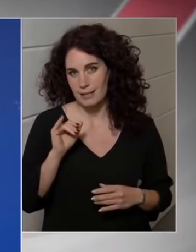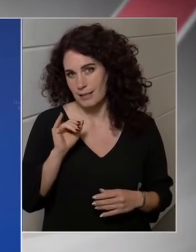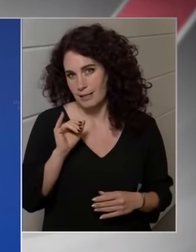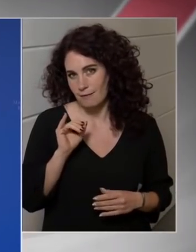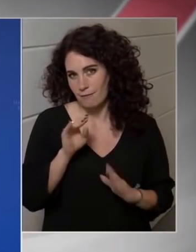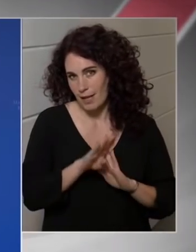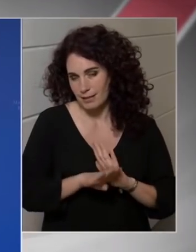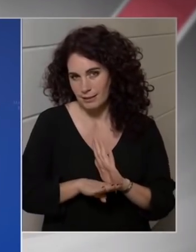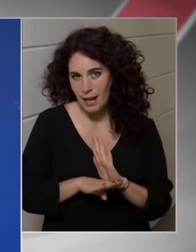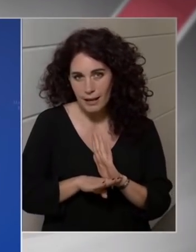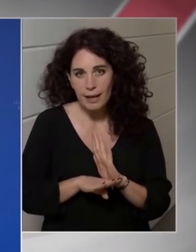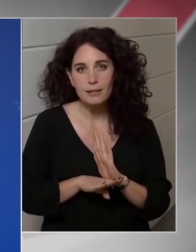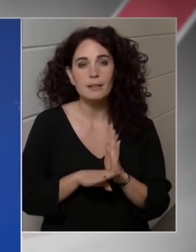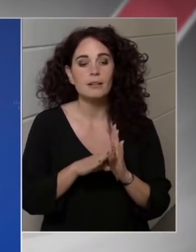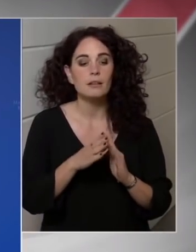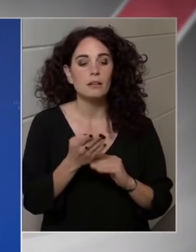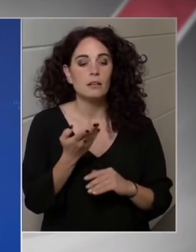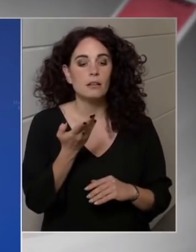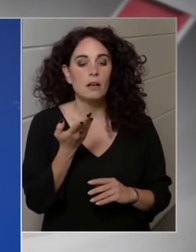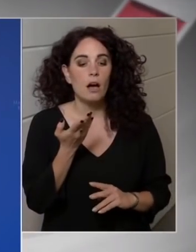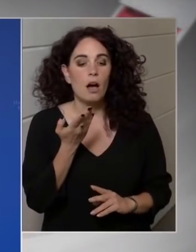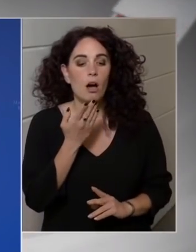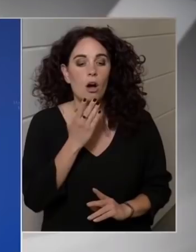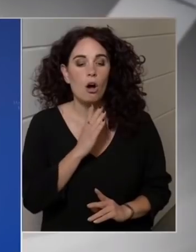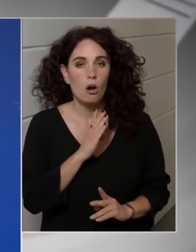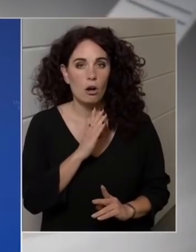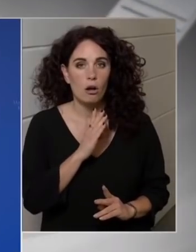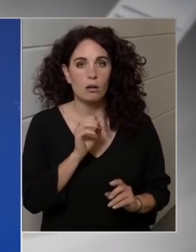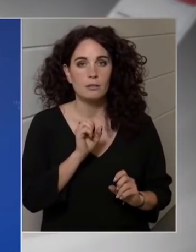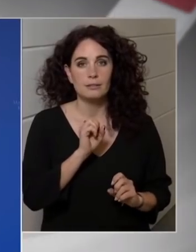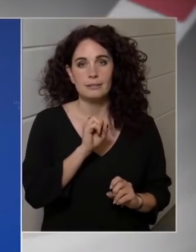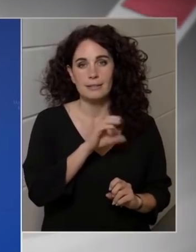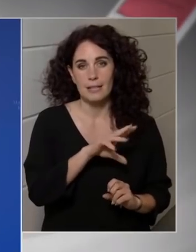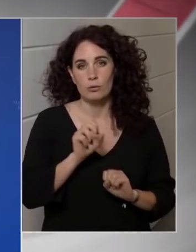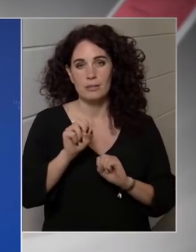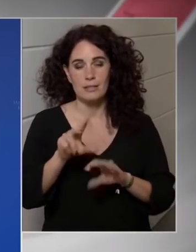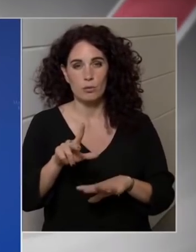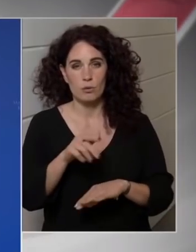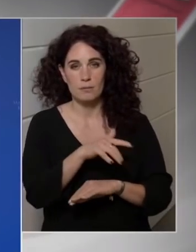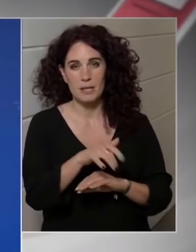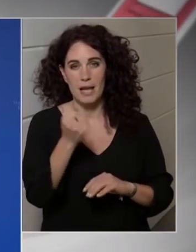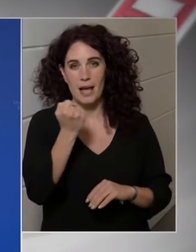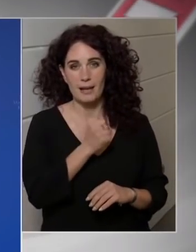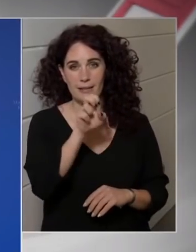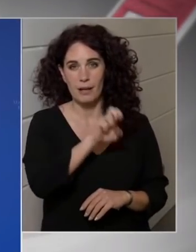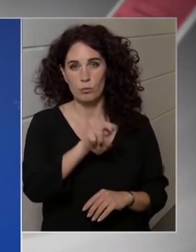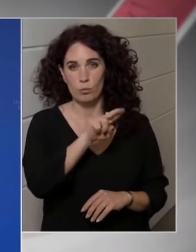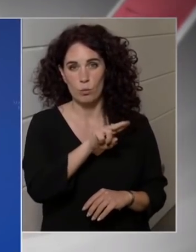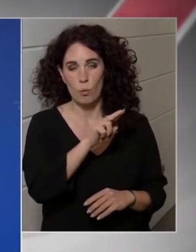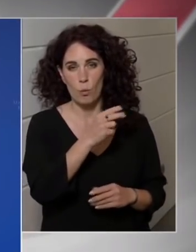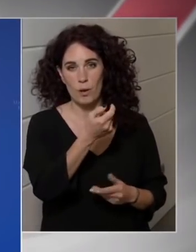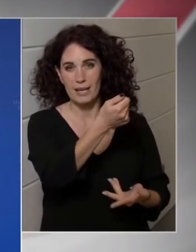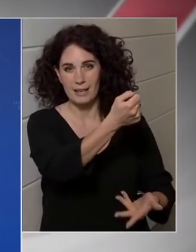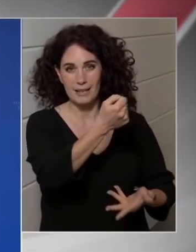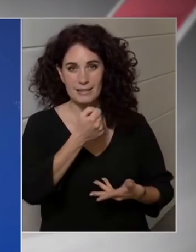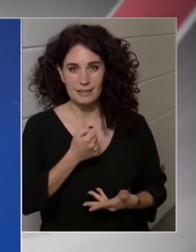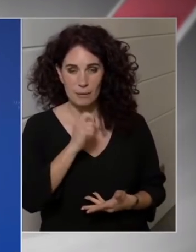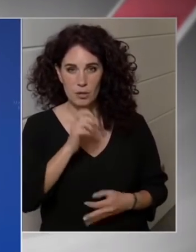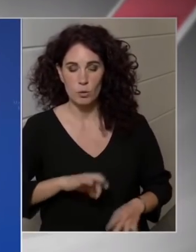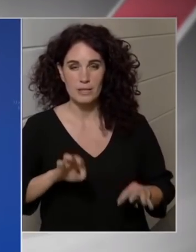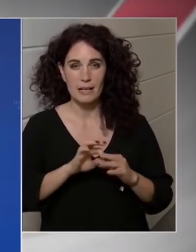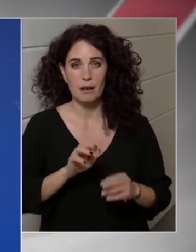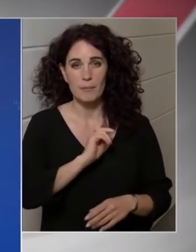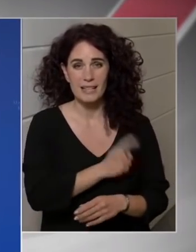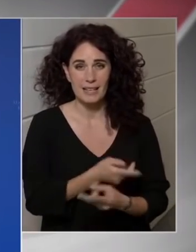Abban az esetben, hogyha 15 kötő, 18 milliárd euró érkezik Magyarországra, amivel az energiállátás